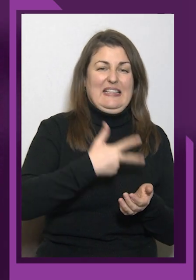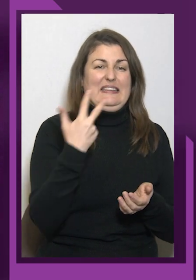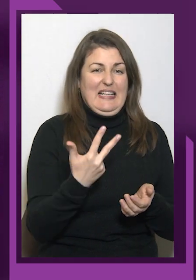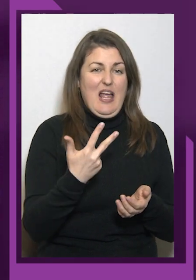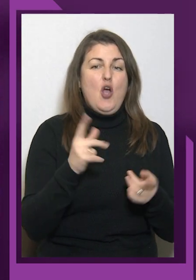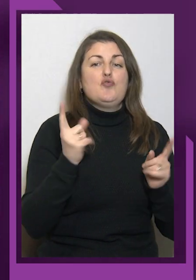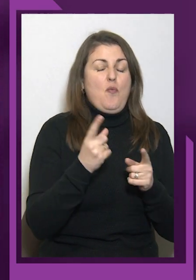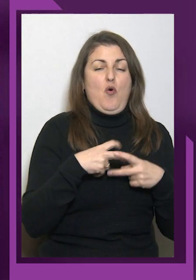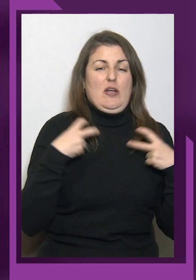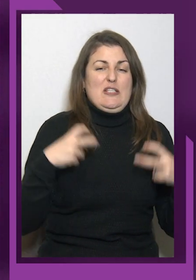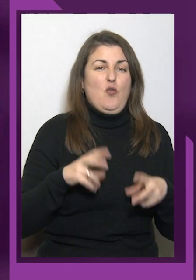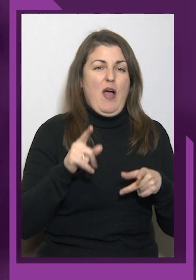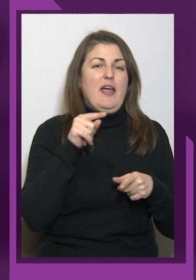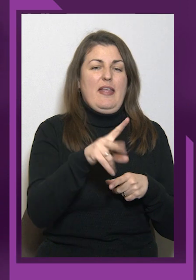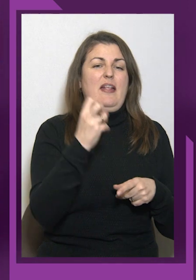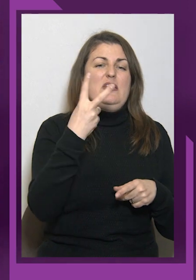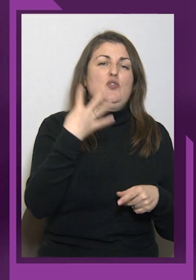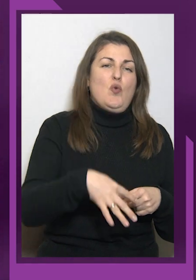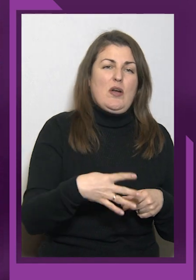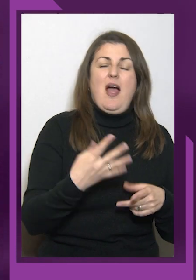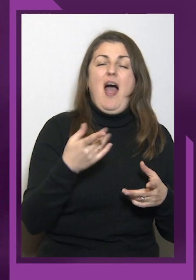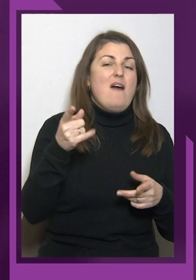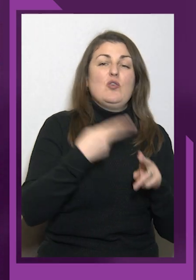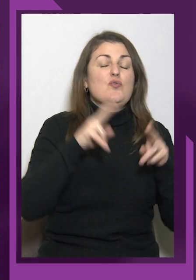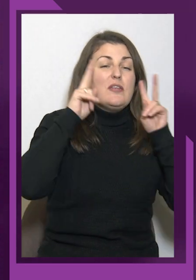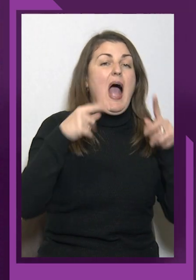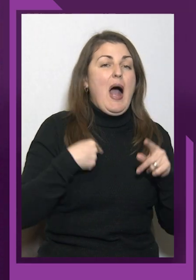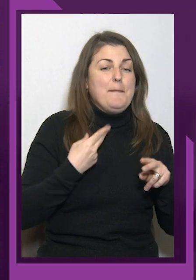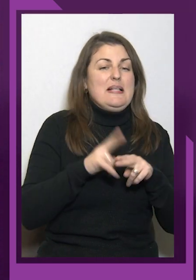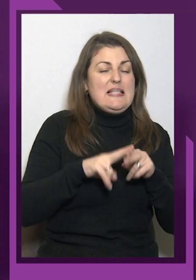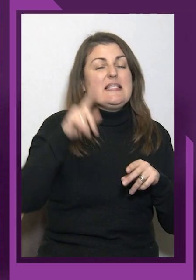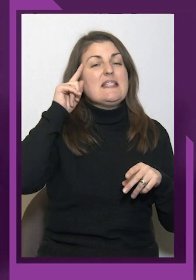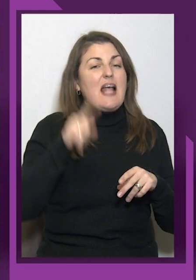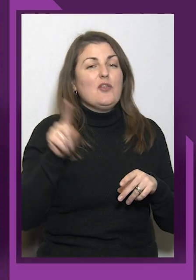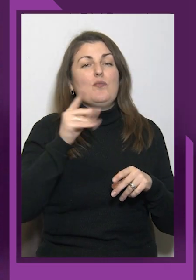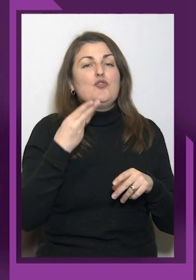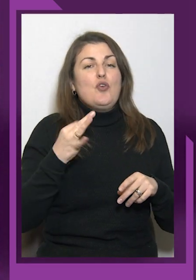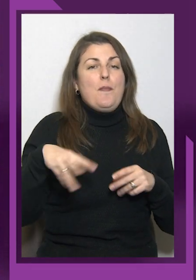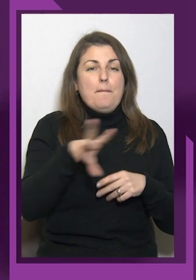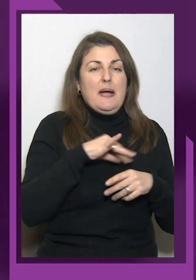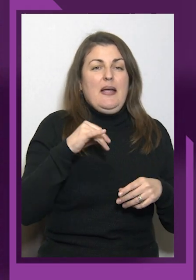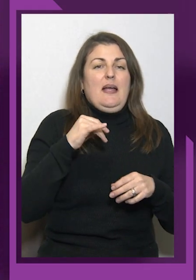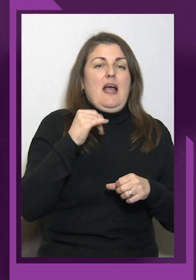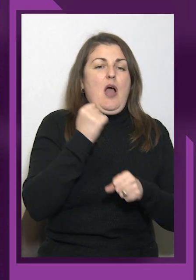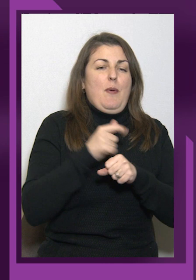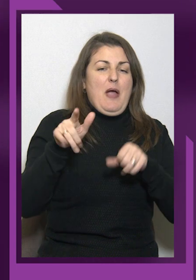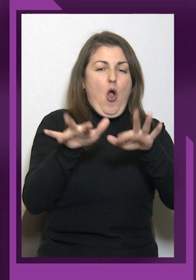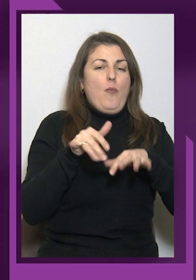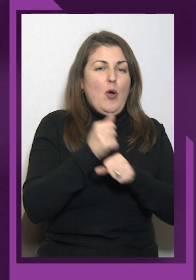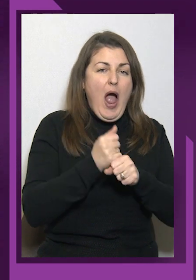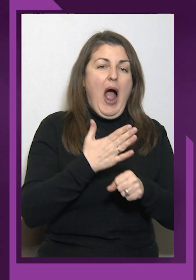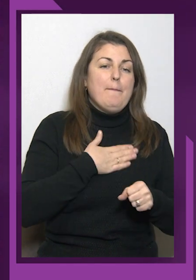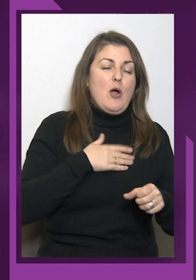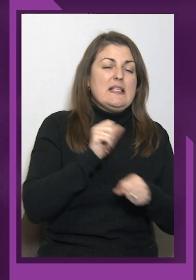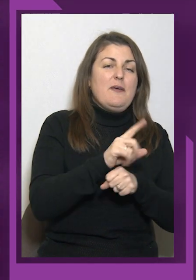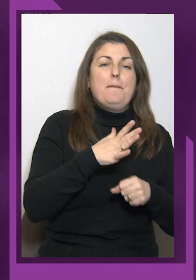знали. А ми це знали. Тому що він працював на комп'ютері, а моя вправа була вивезти спортсмена, дати пожати йому.